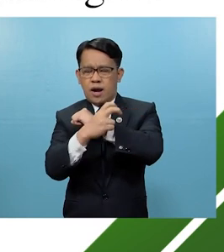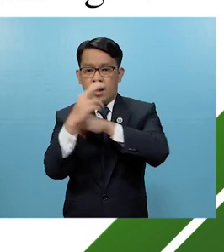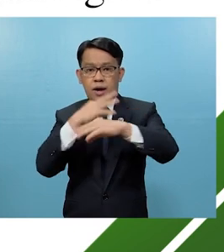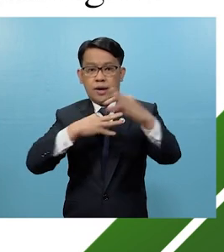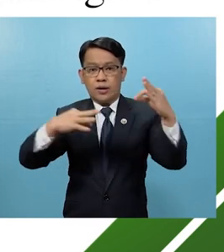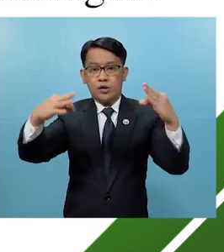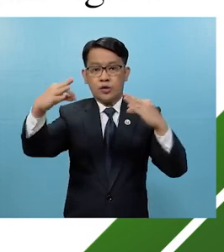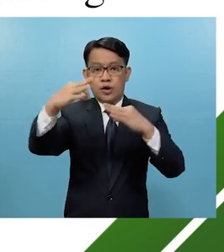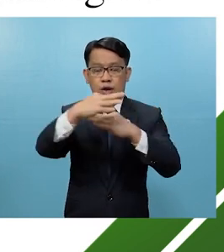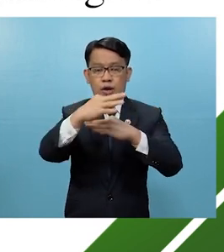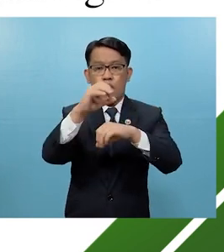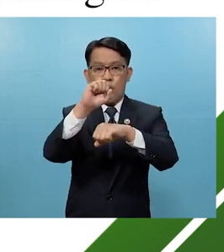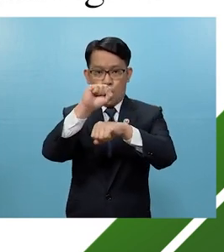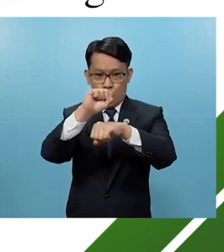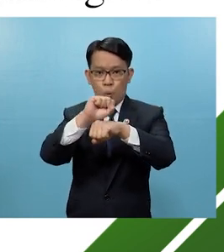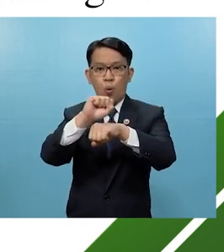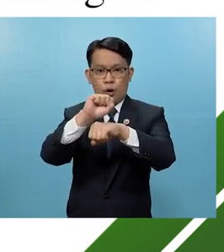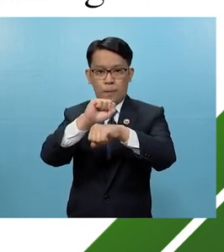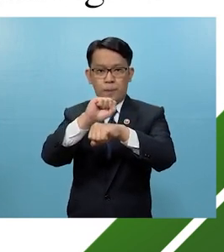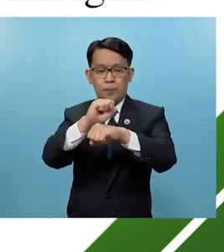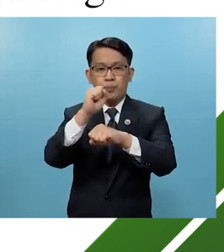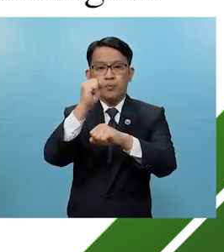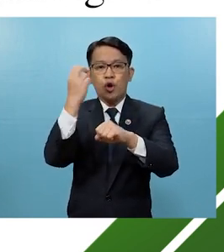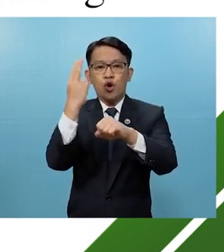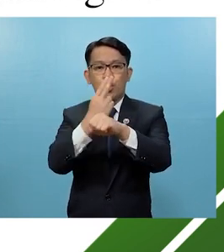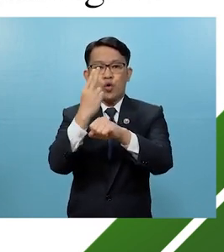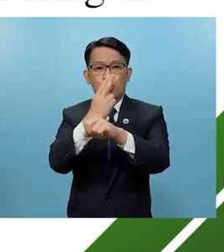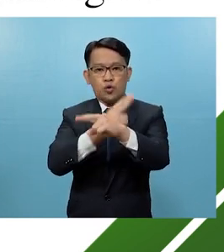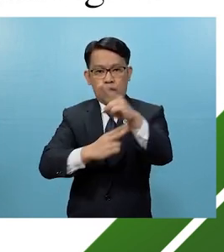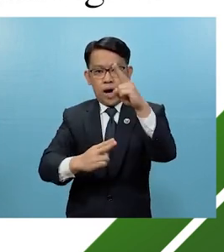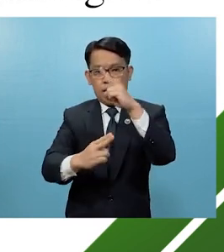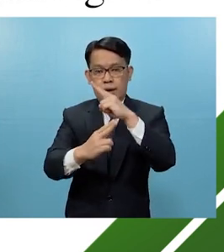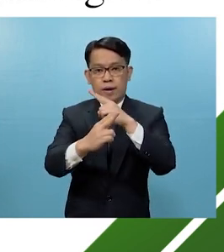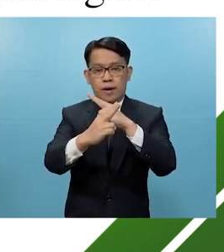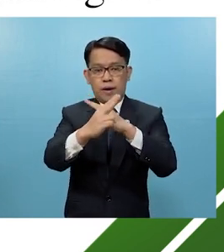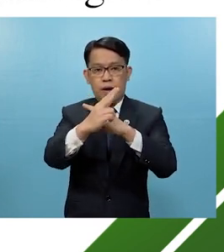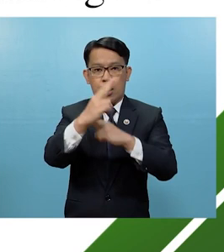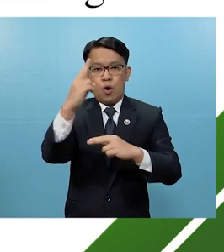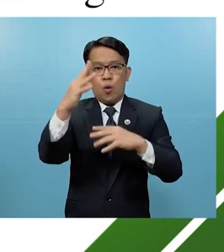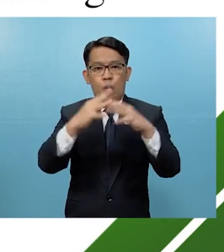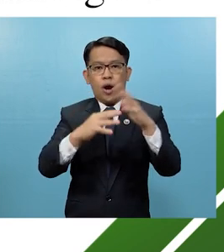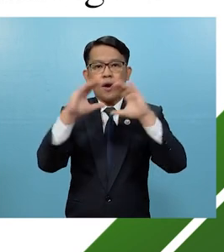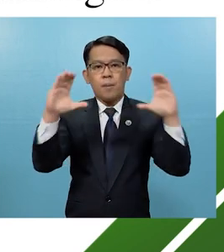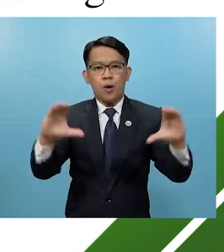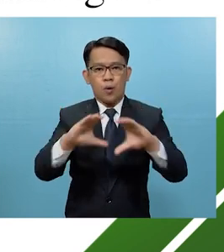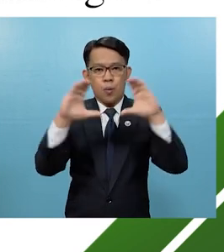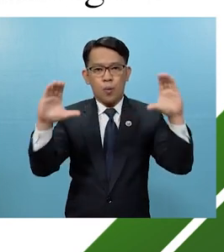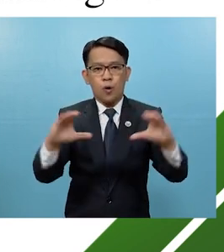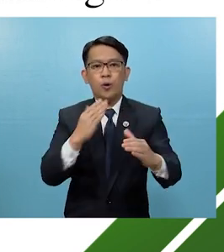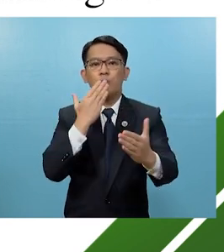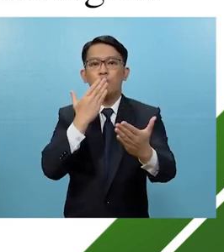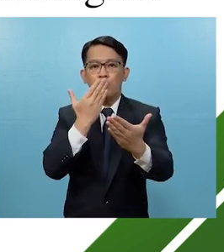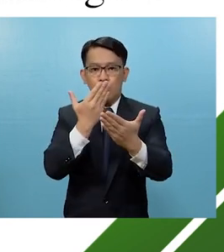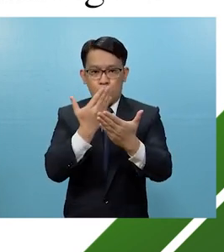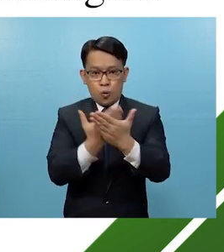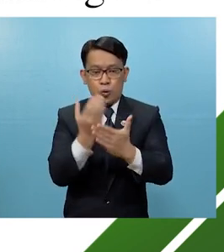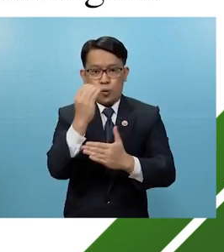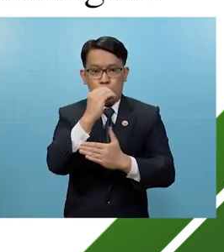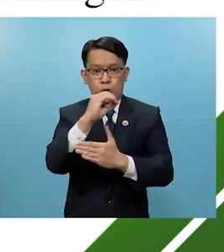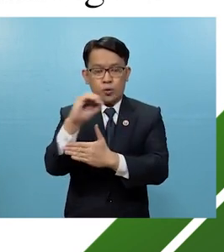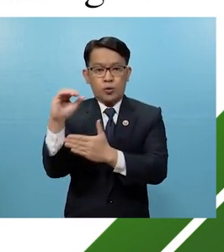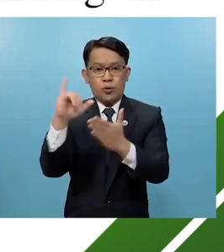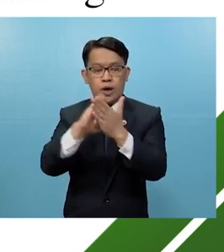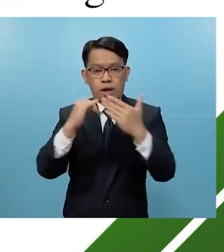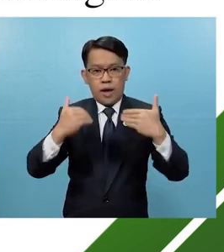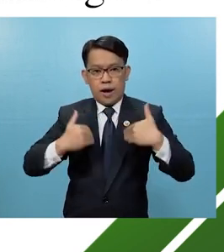Sahalip, magtrabaho siya at gamitin ang kanyang kamay sa anumang gawaing marangal upang may